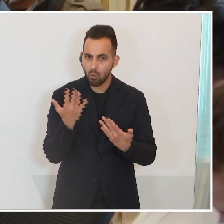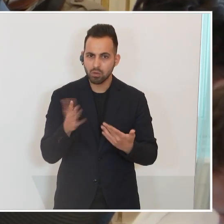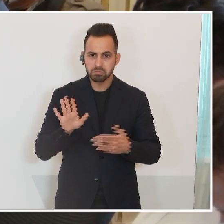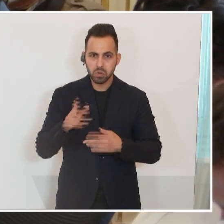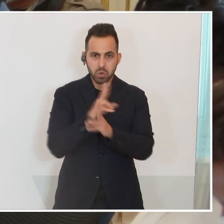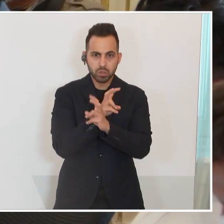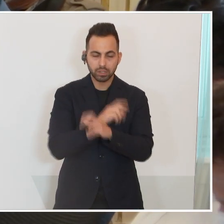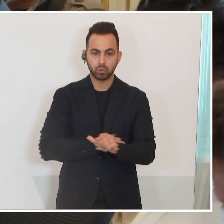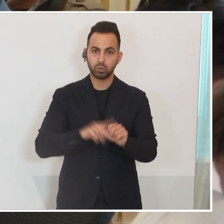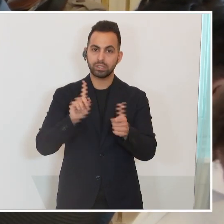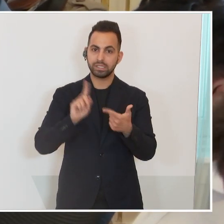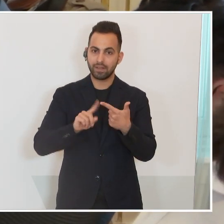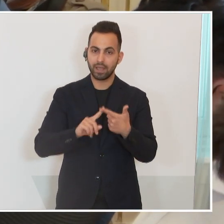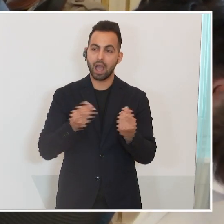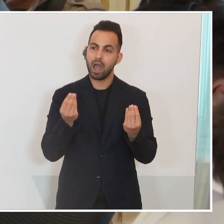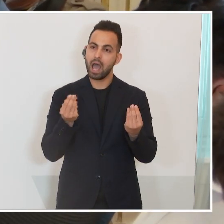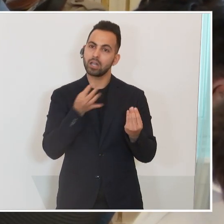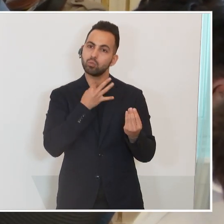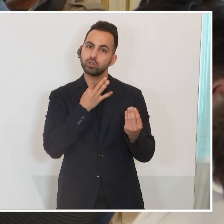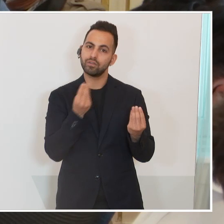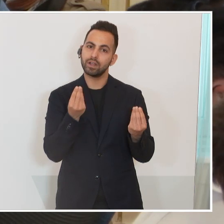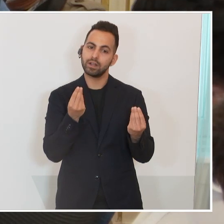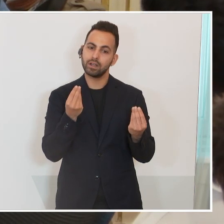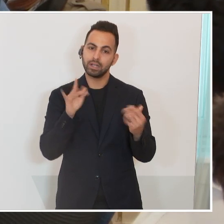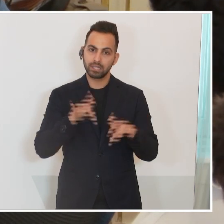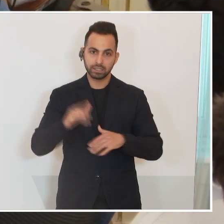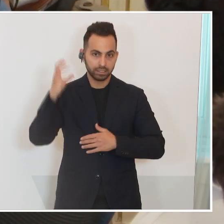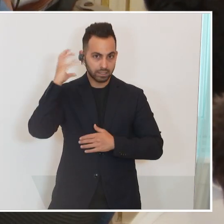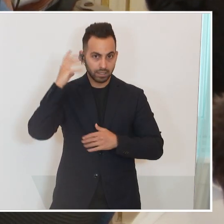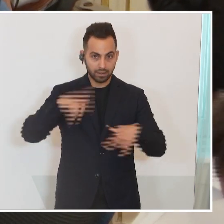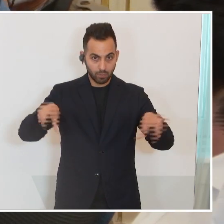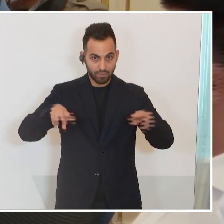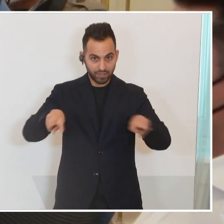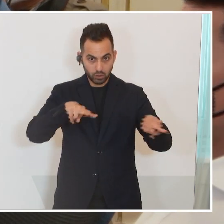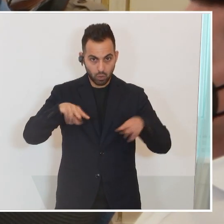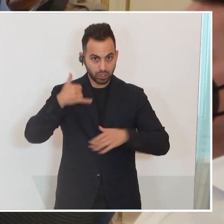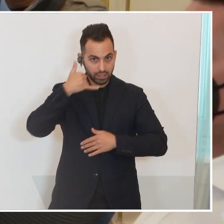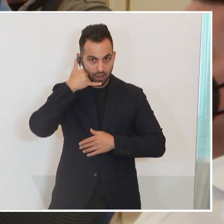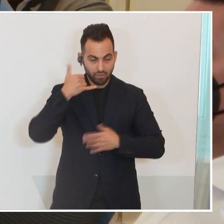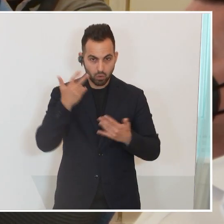atmosphärisch findet sowas als akustisches Telefonat statt oder ist das ein Videocall?